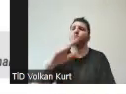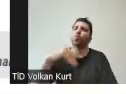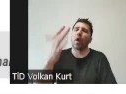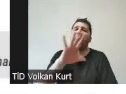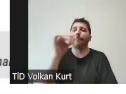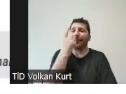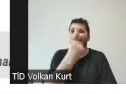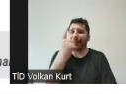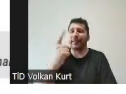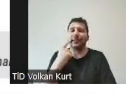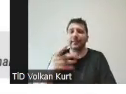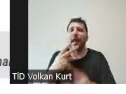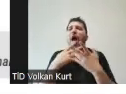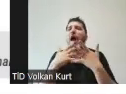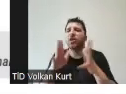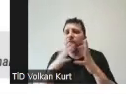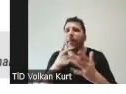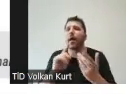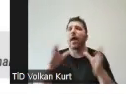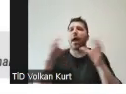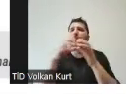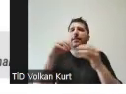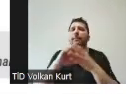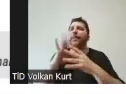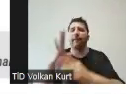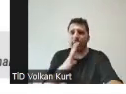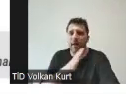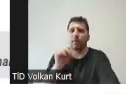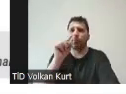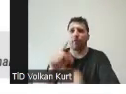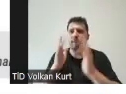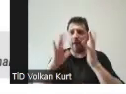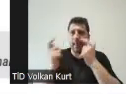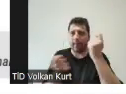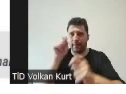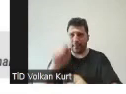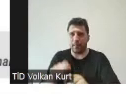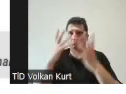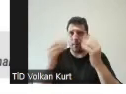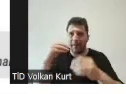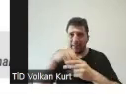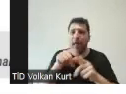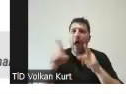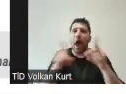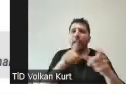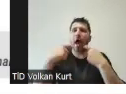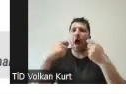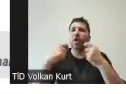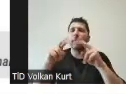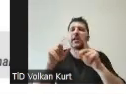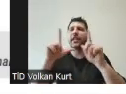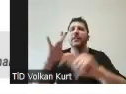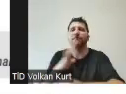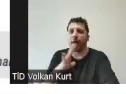faaliyetinizin açıklaması, kapsamı nedir? Bu faaliyeti gerçekleştirmek için hangi harcama kalemlerine ihtiyacınız